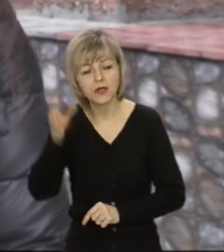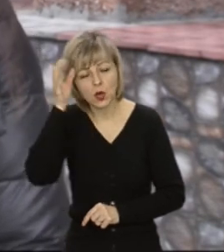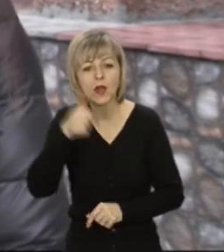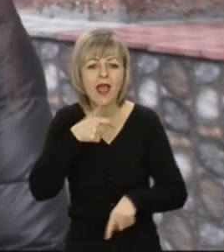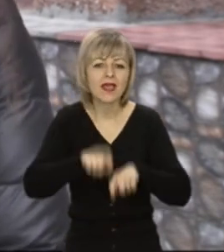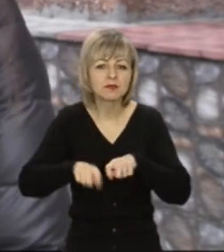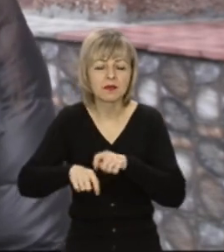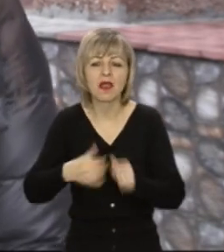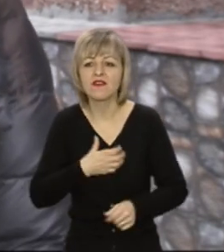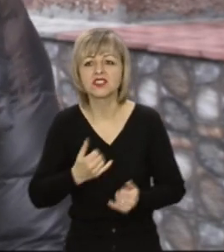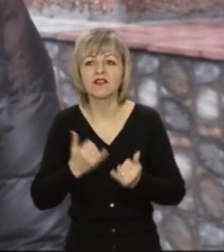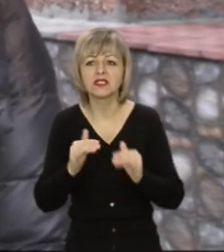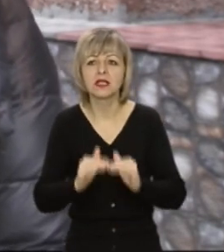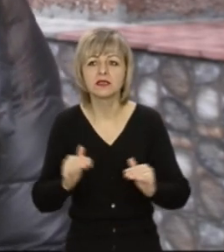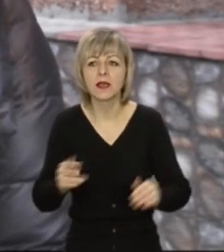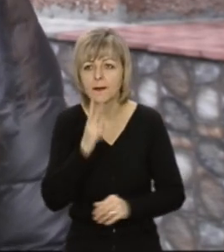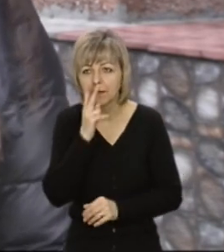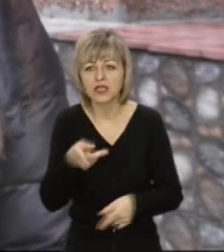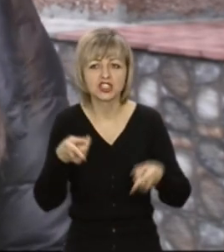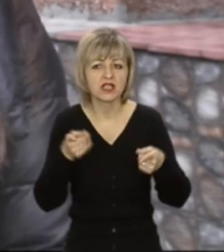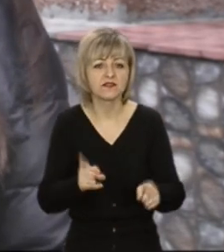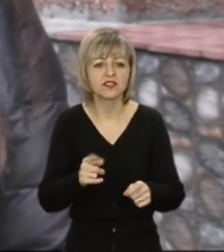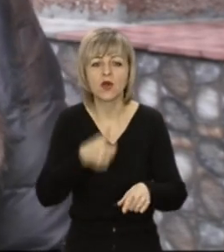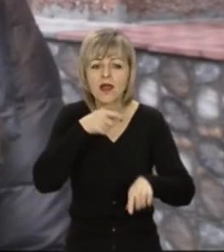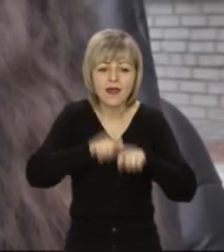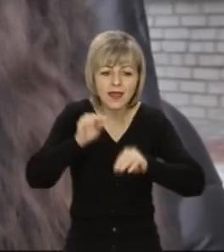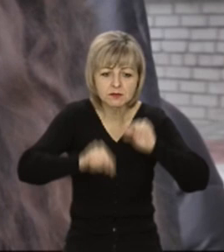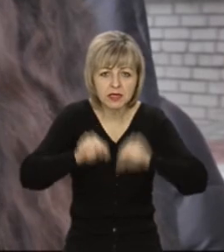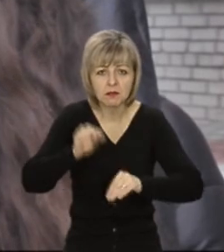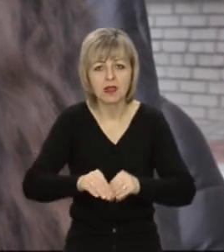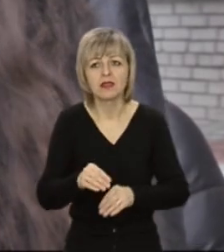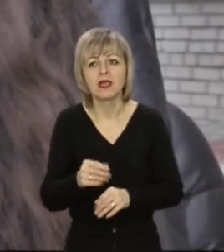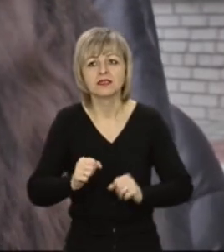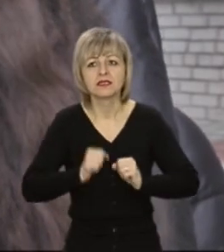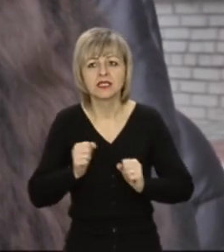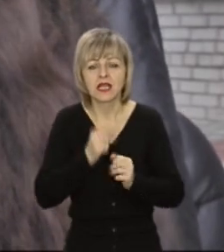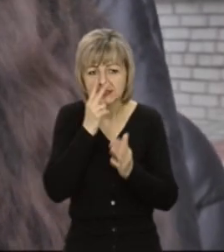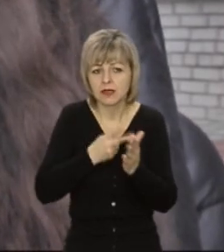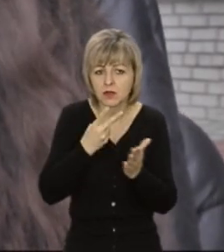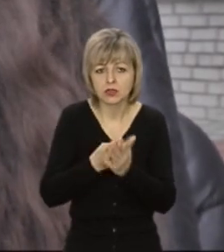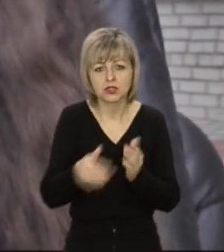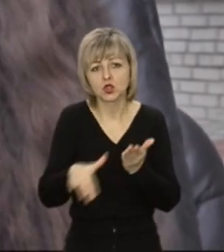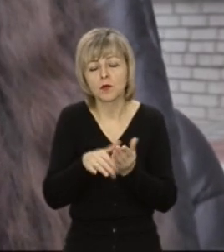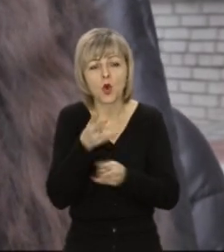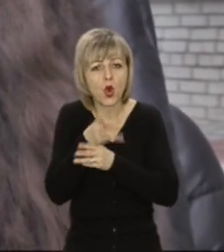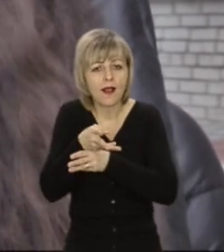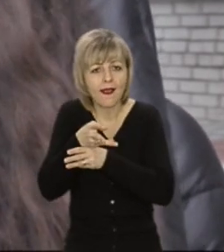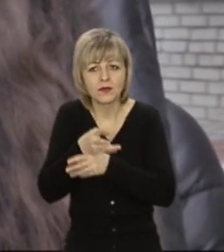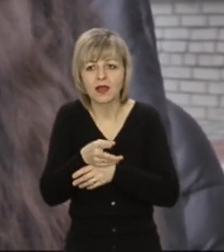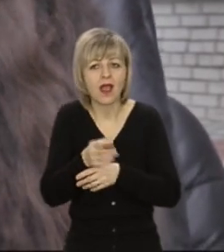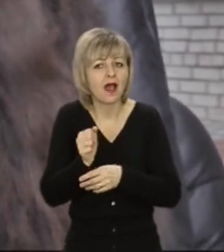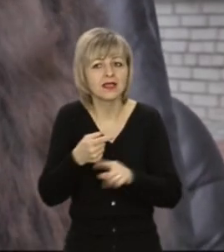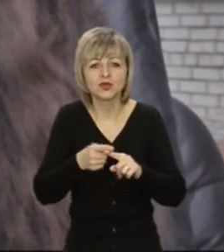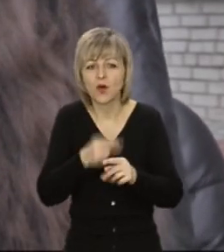і дуже важливо для дітей бачити вживу експерименти, досліди. Старалися щось демонструвати через камеру, звичайно, що не